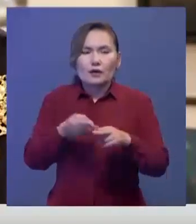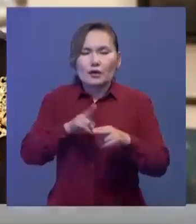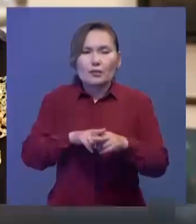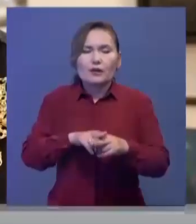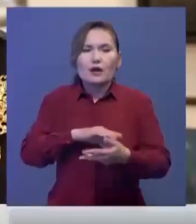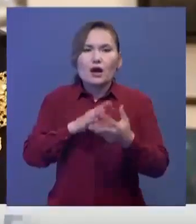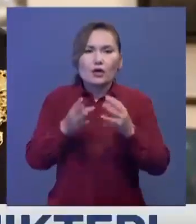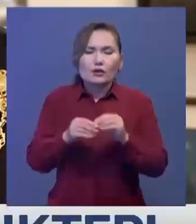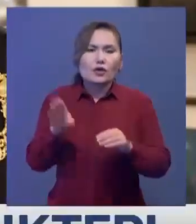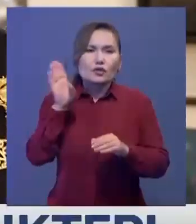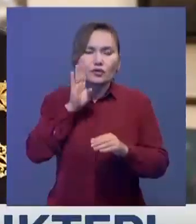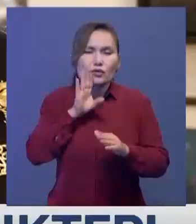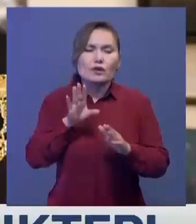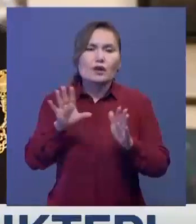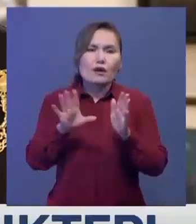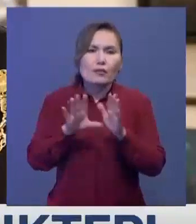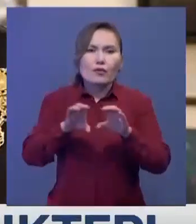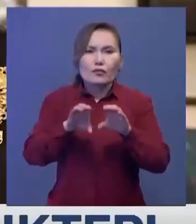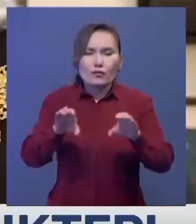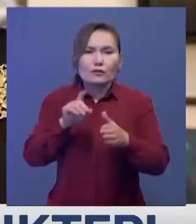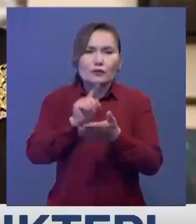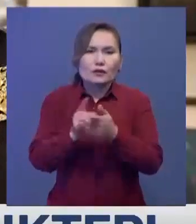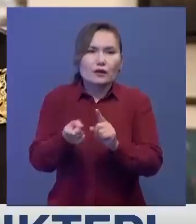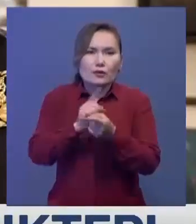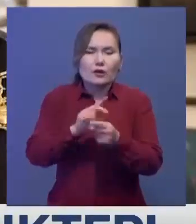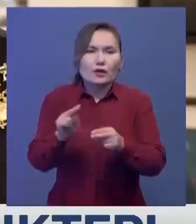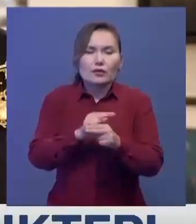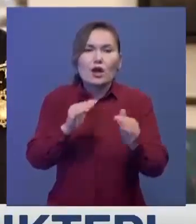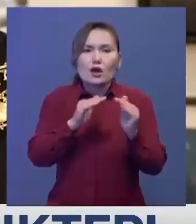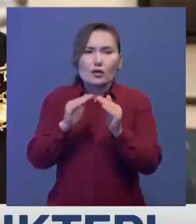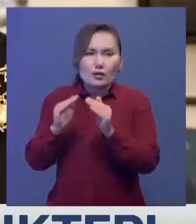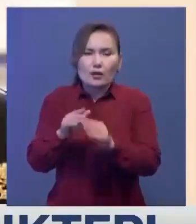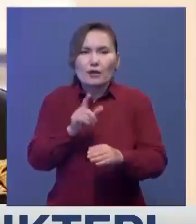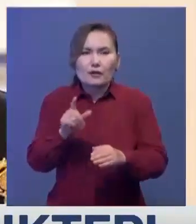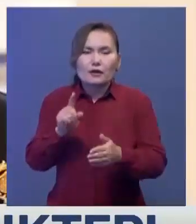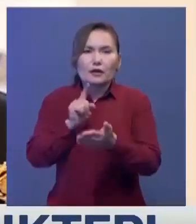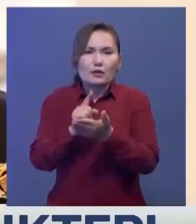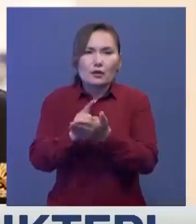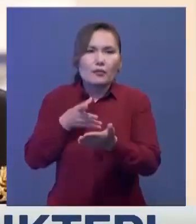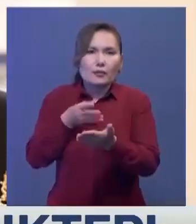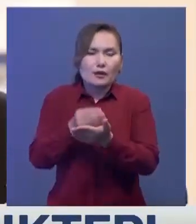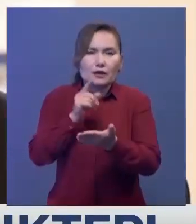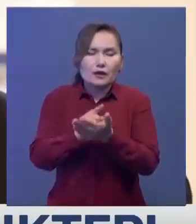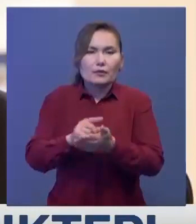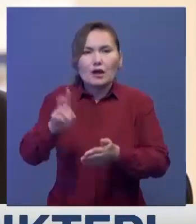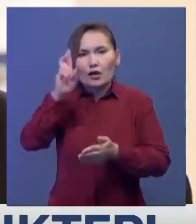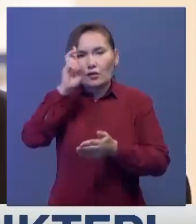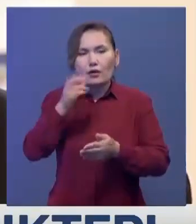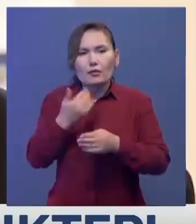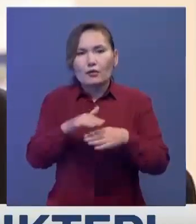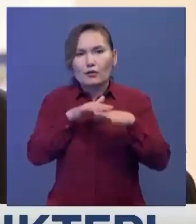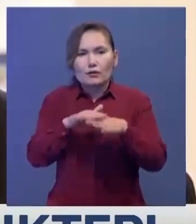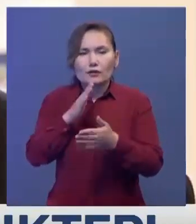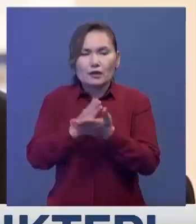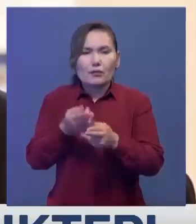Су және көгілдер отын қобырларын жаңар туға жет. Тұрғындар үй салығына, паркингке ақшат өлейді. Үкметтен бөлінген қаражат бар.